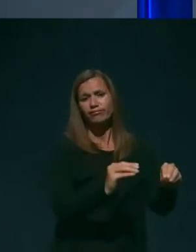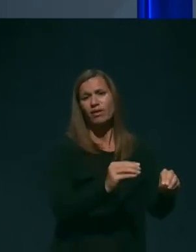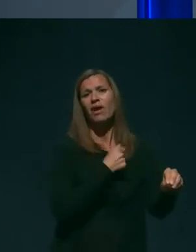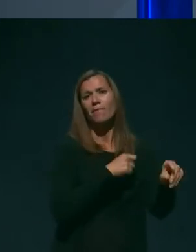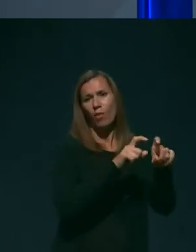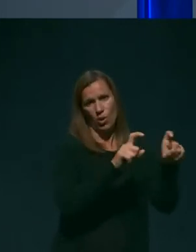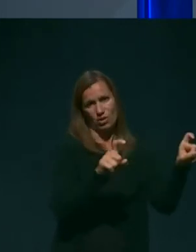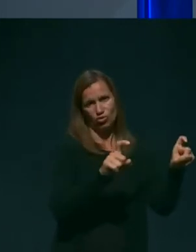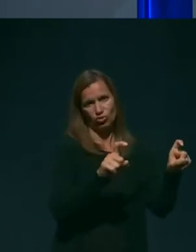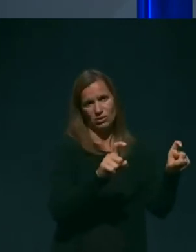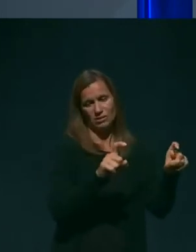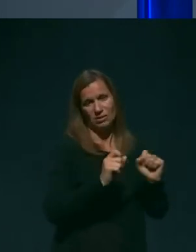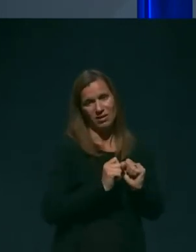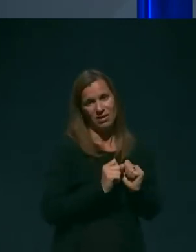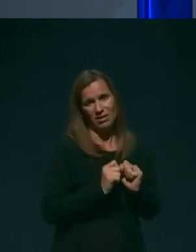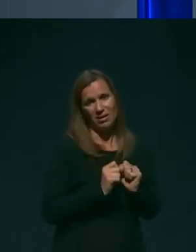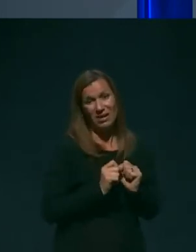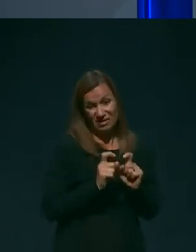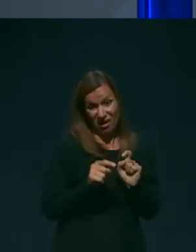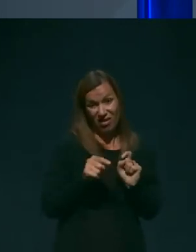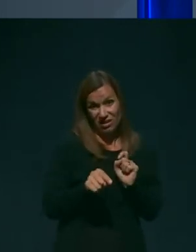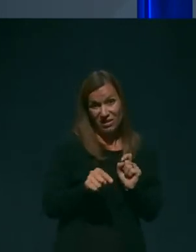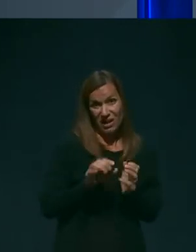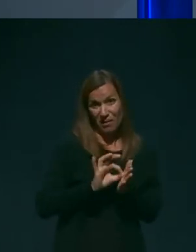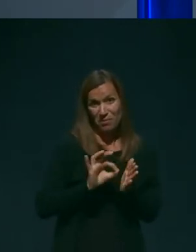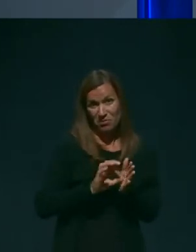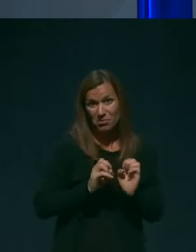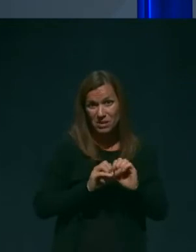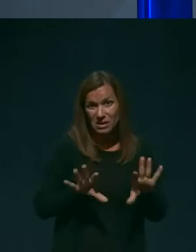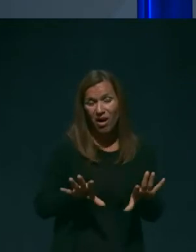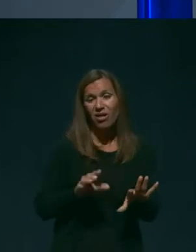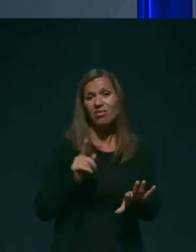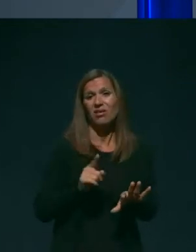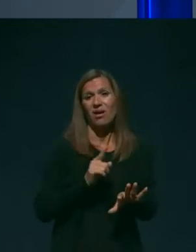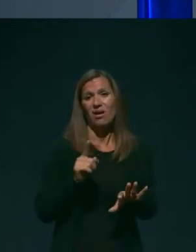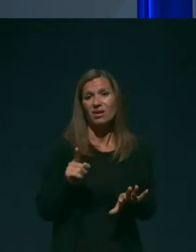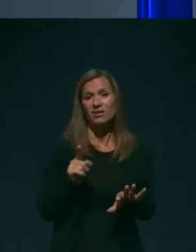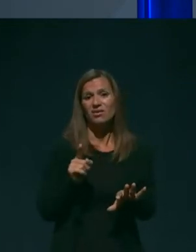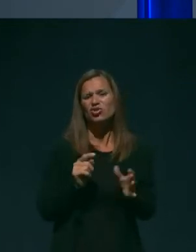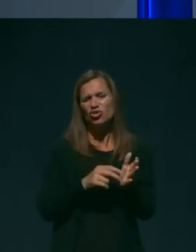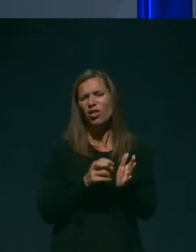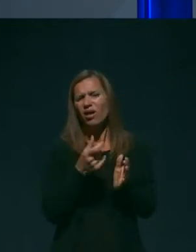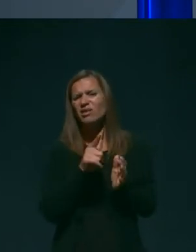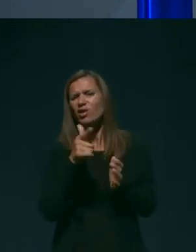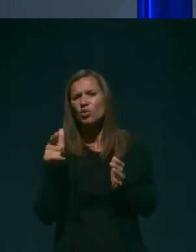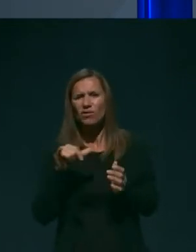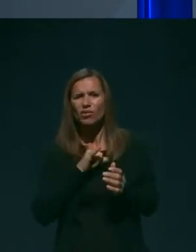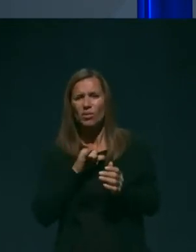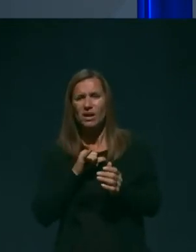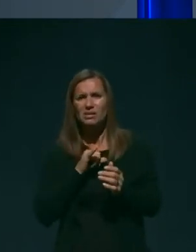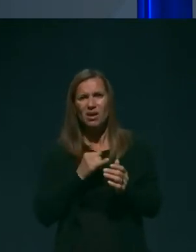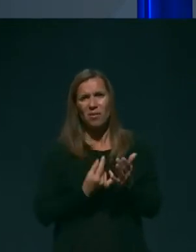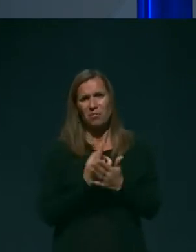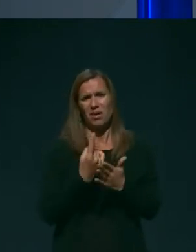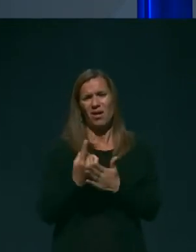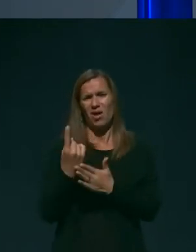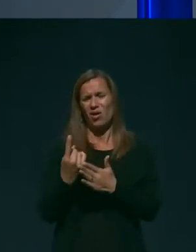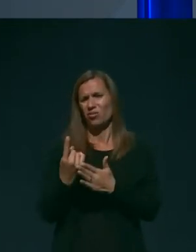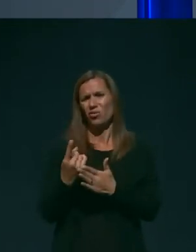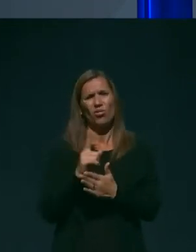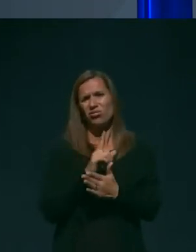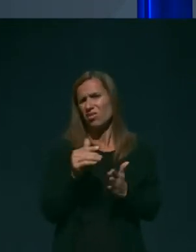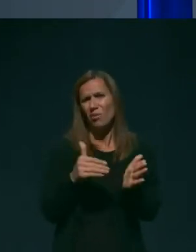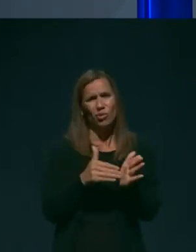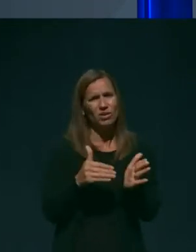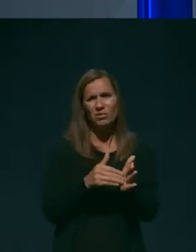Zaradi omenjenja trditve in še nekaterih povezanih prihaja vseveda v javnosti do nepotrebnih strahov in